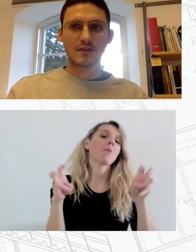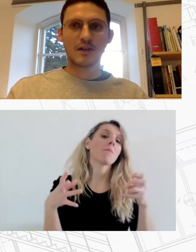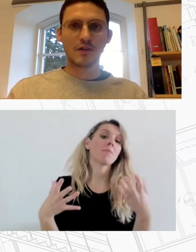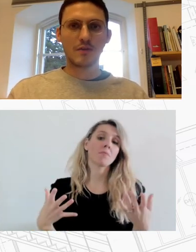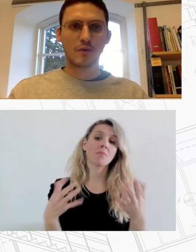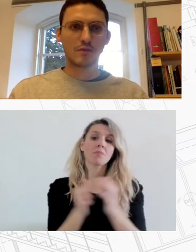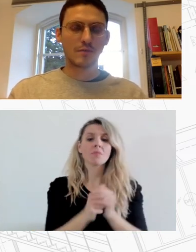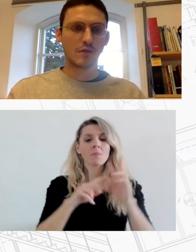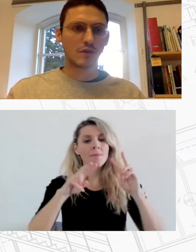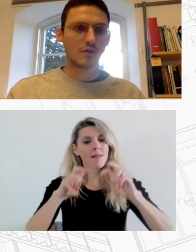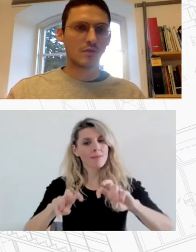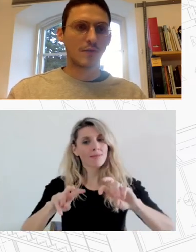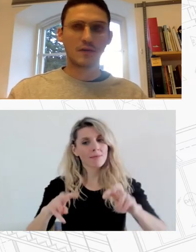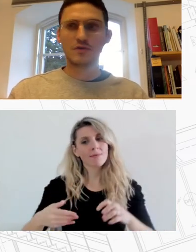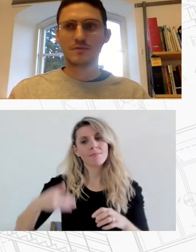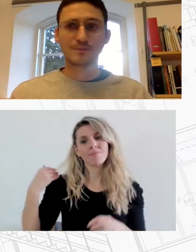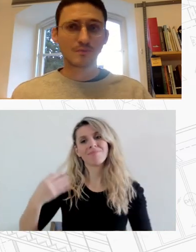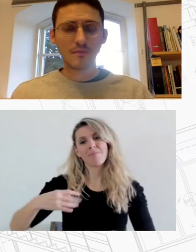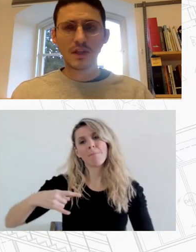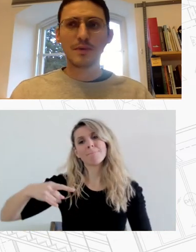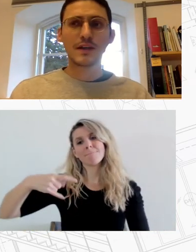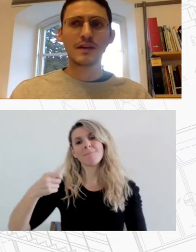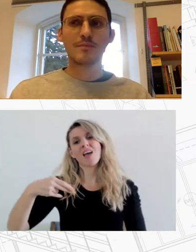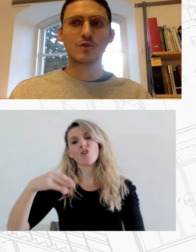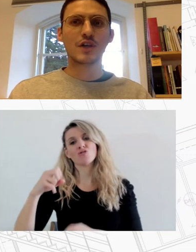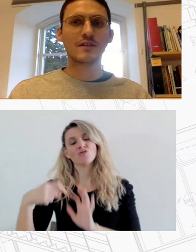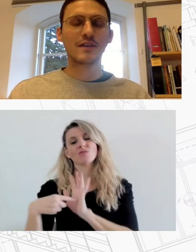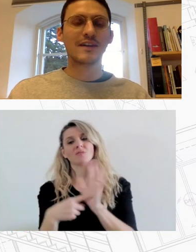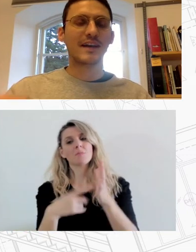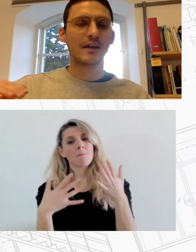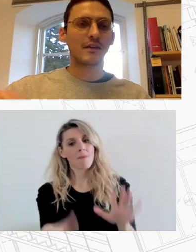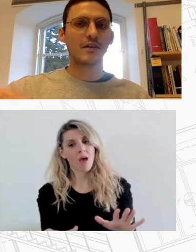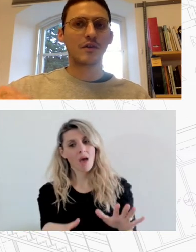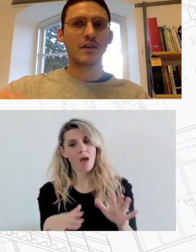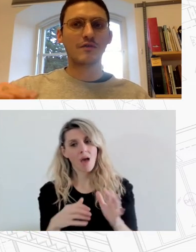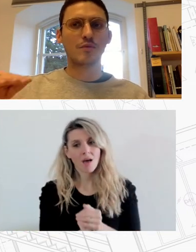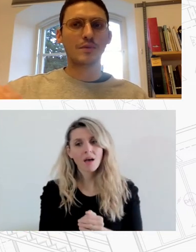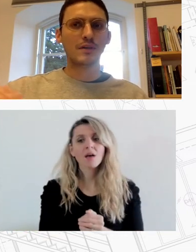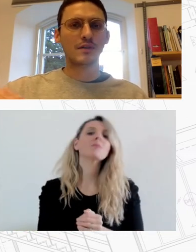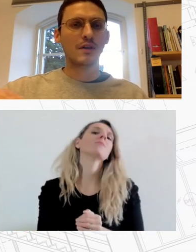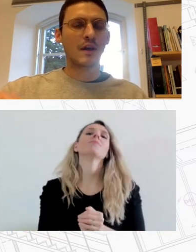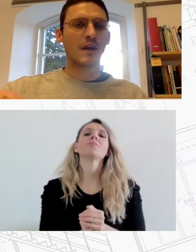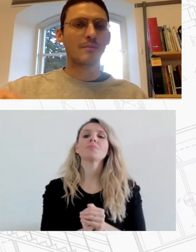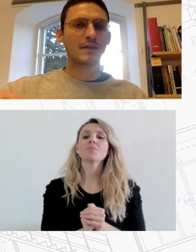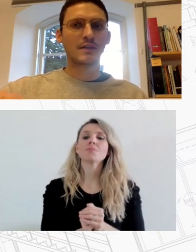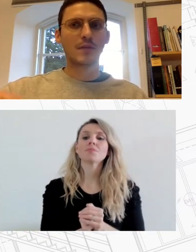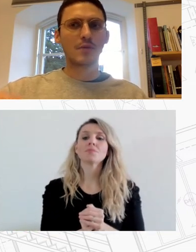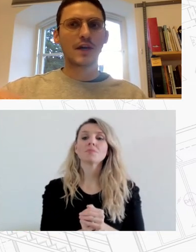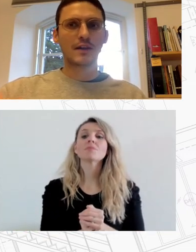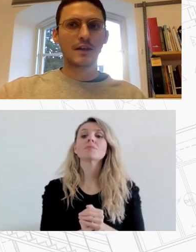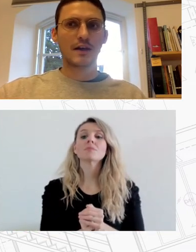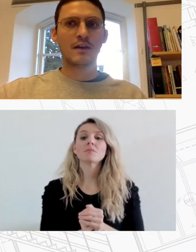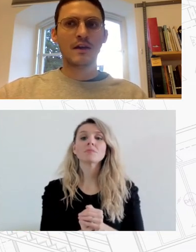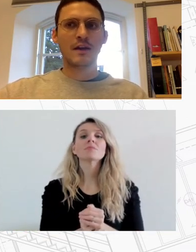για τη Θεσσαλονίκη που μόλις μας παρουσίασε ο Πάνος υπάρχει παρουσιάζεται η κάθετη κοινωνική διαφοροποίηση μέσα σε μια